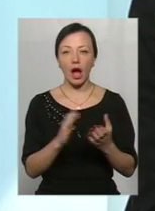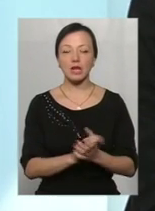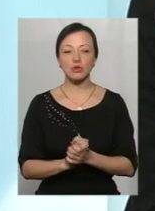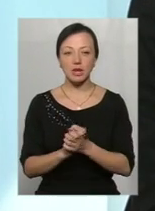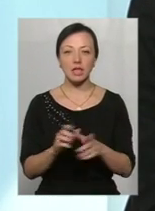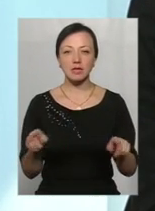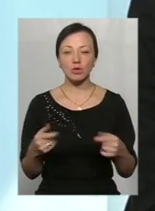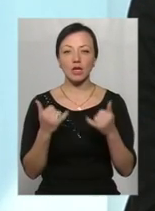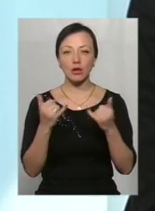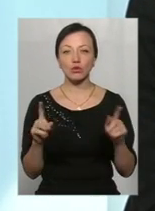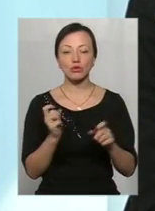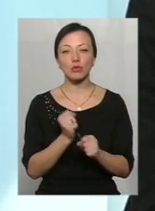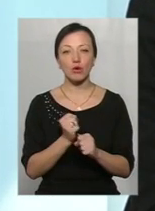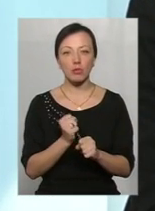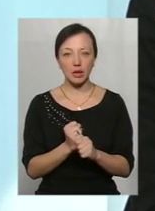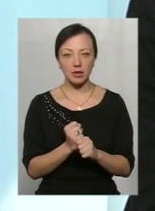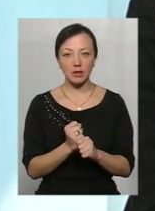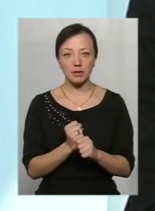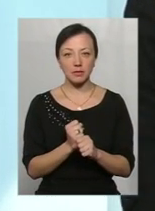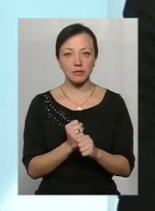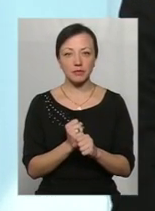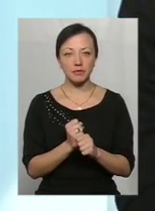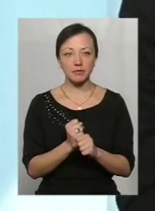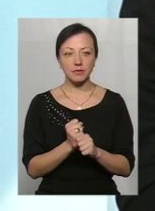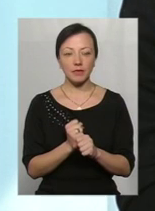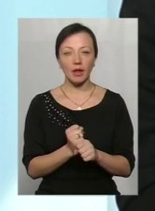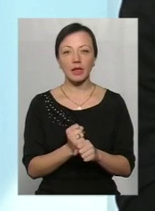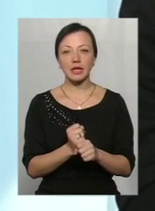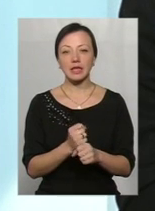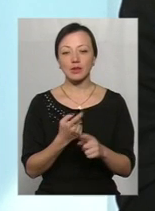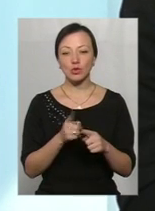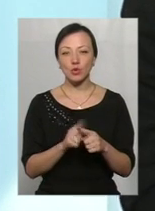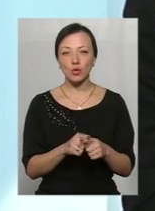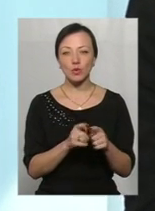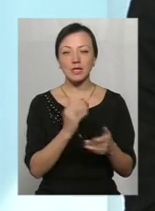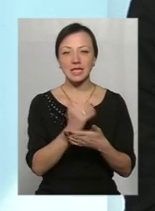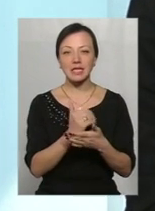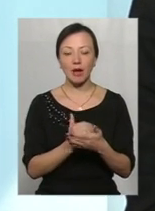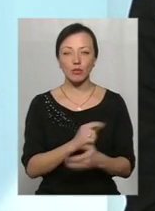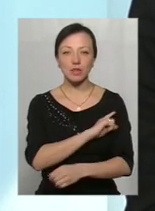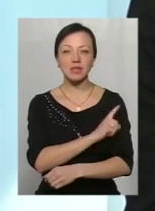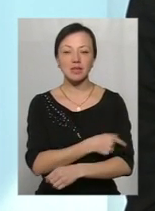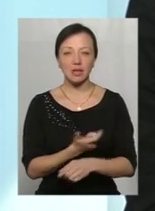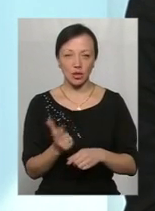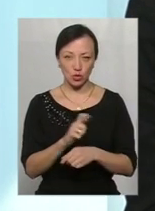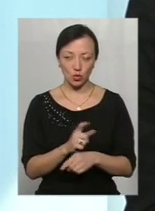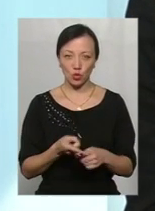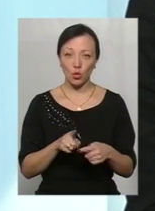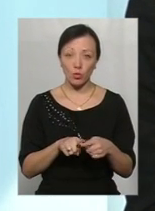створюються для того, щоб робити систему сильнішою. І тому